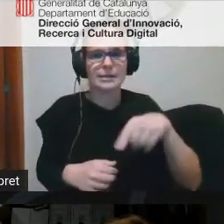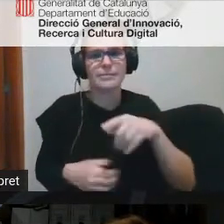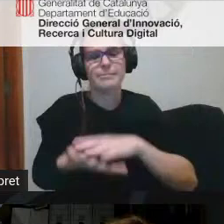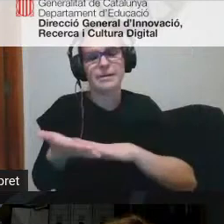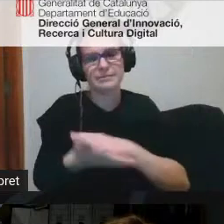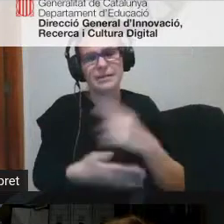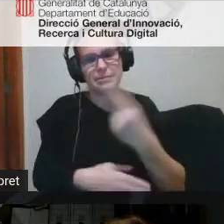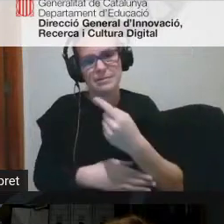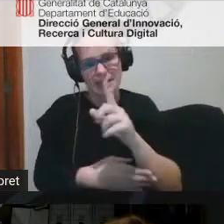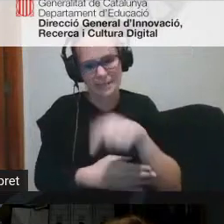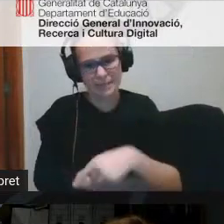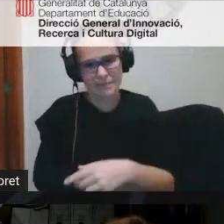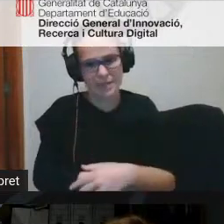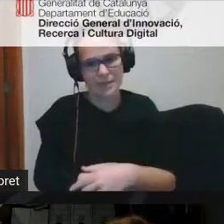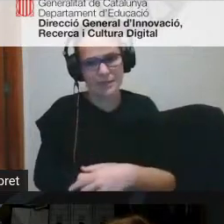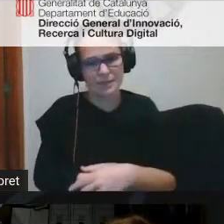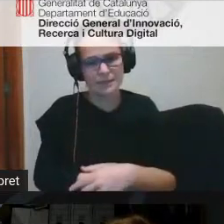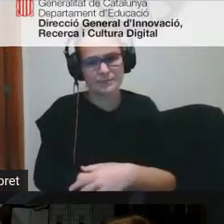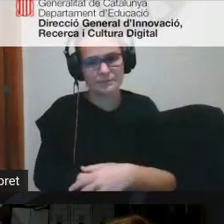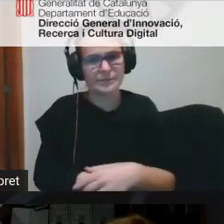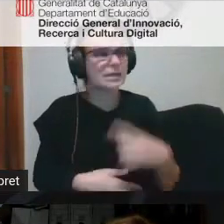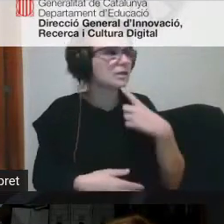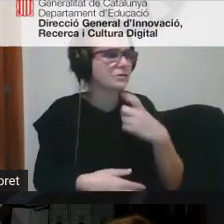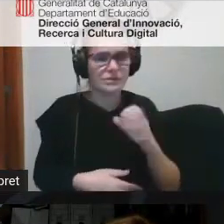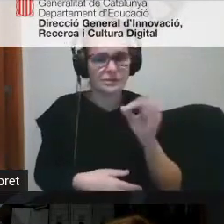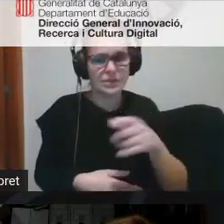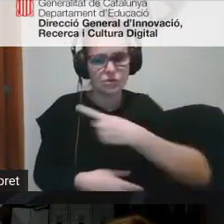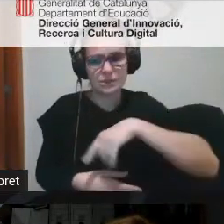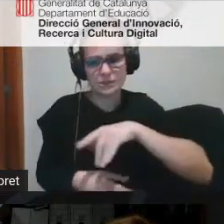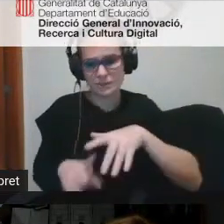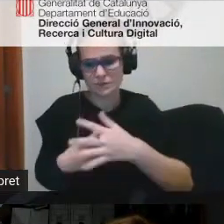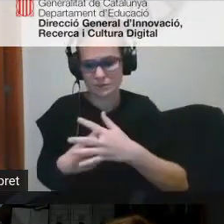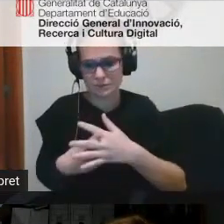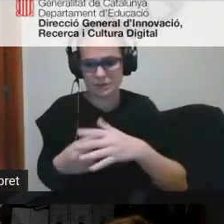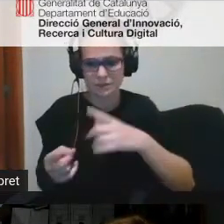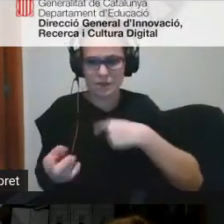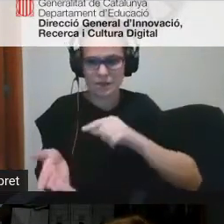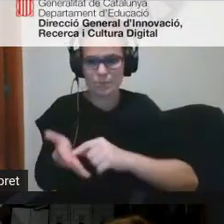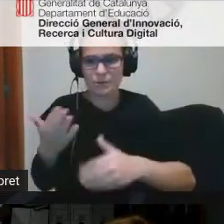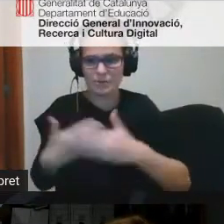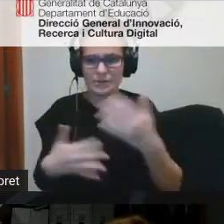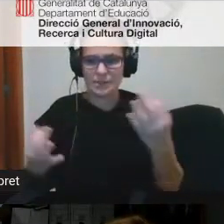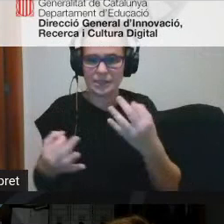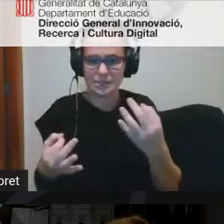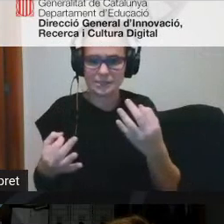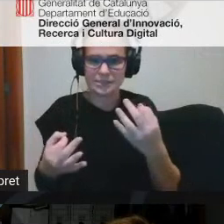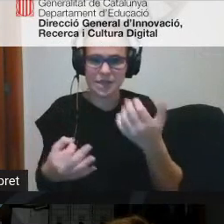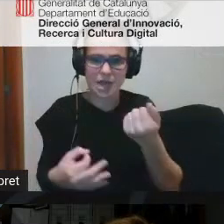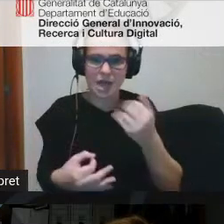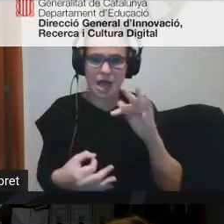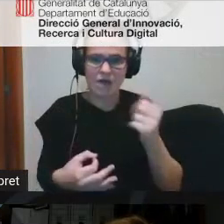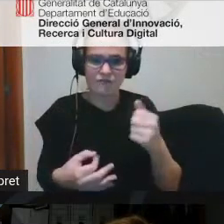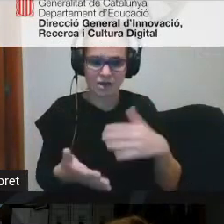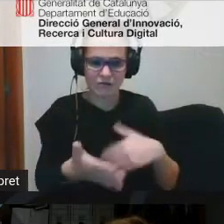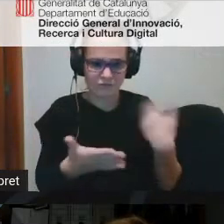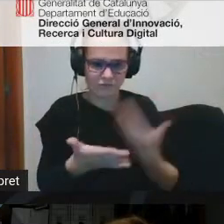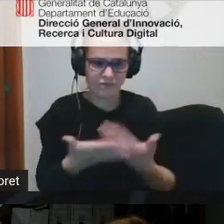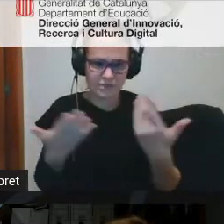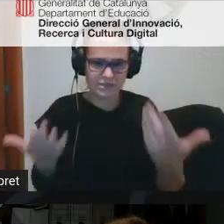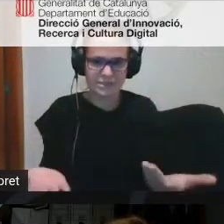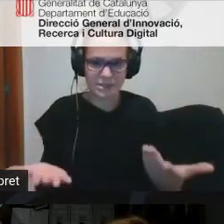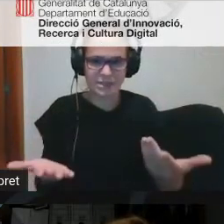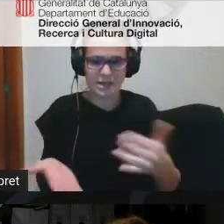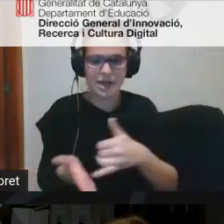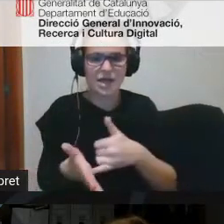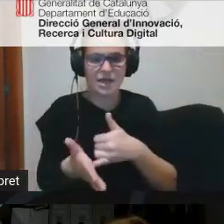primària amb el nostre cas el que tenim de punt de partida és que l'AFA fins ara en aquest sentit era